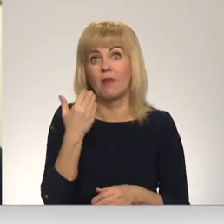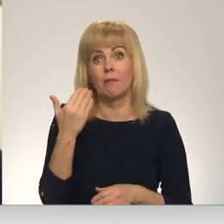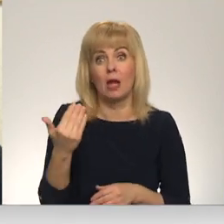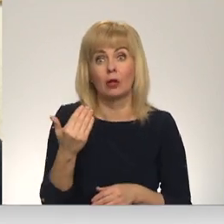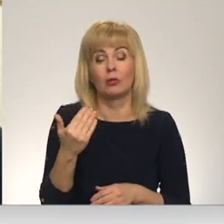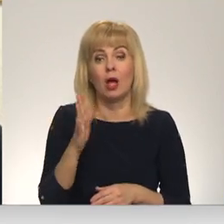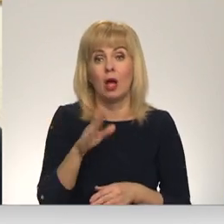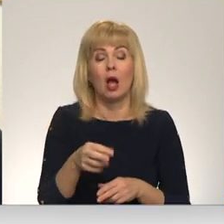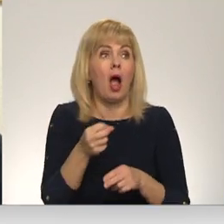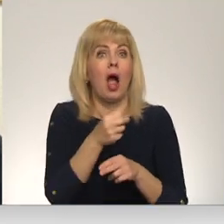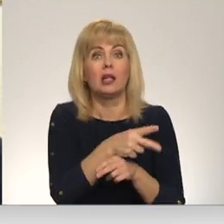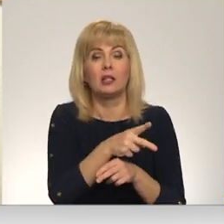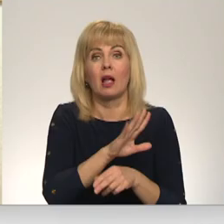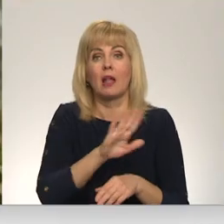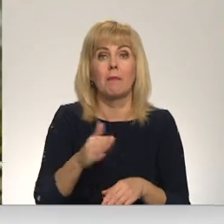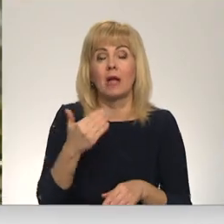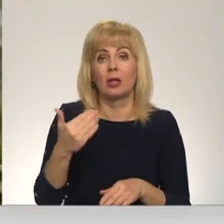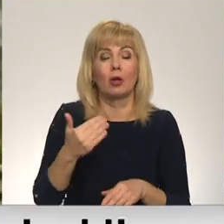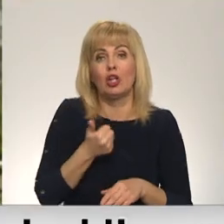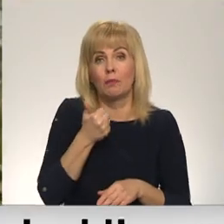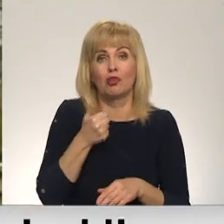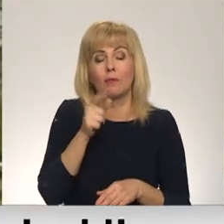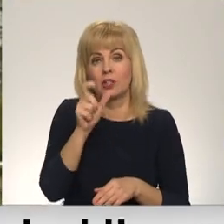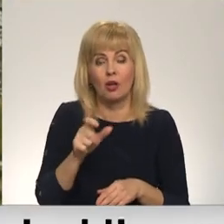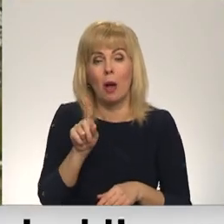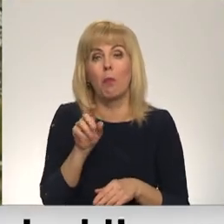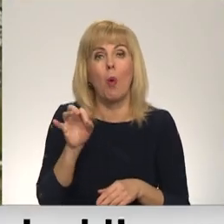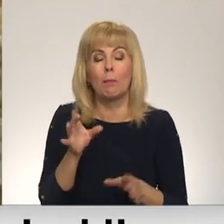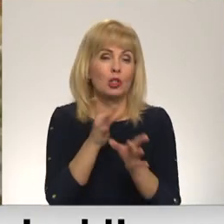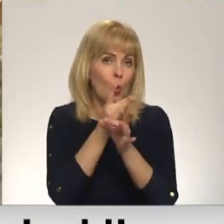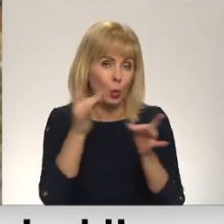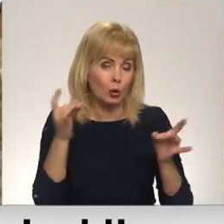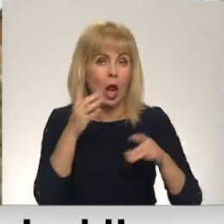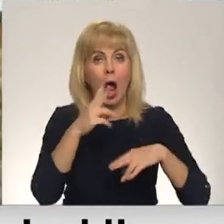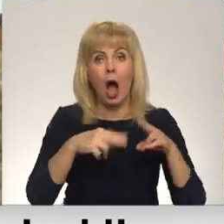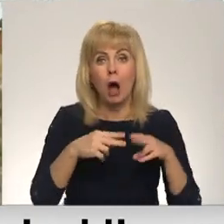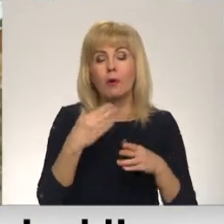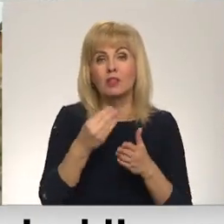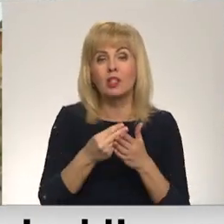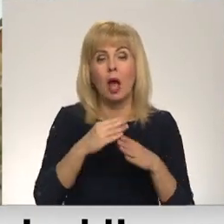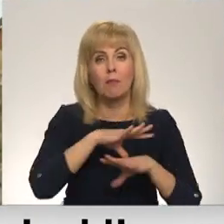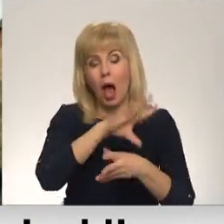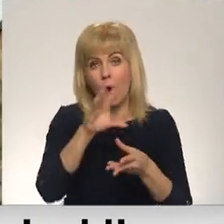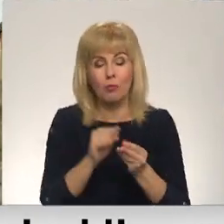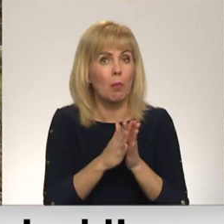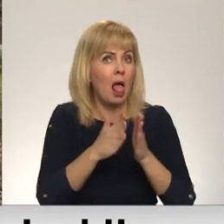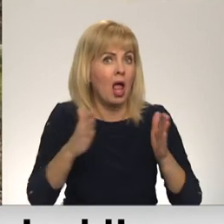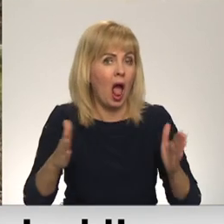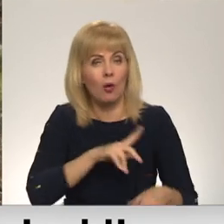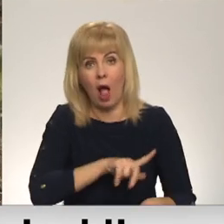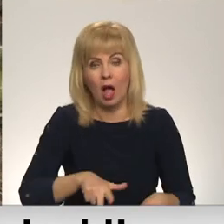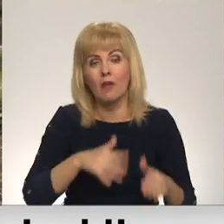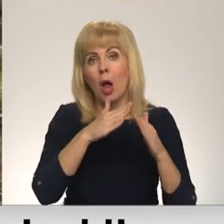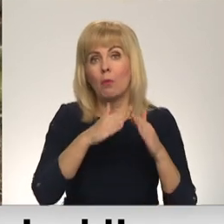var izlikt no nepedurašu īpašumu kā cilvēkāru? Popes muižas kultūra vēsturiskā būve ar savu apjomu ir lielākā Latvijā. Mužas